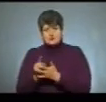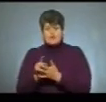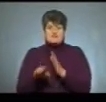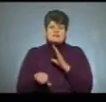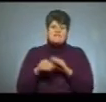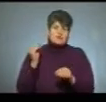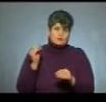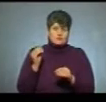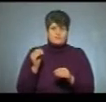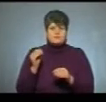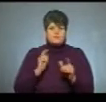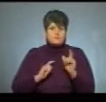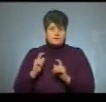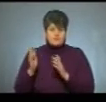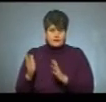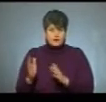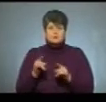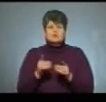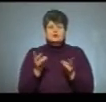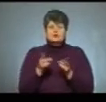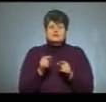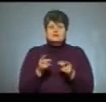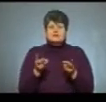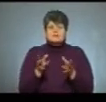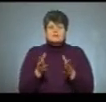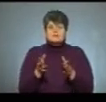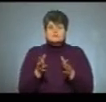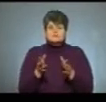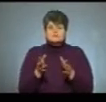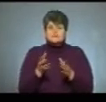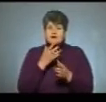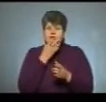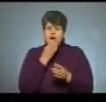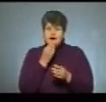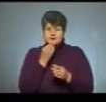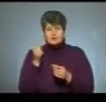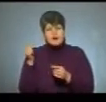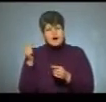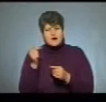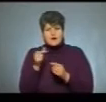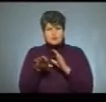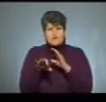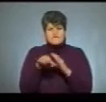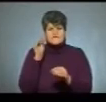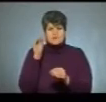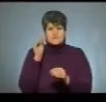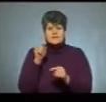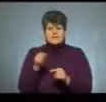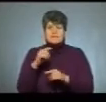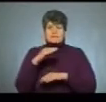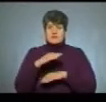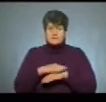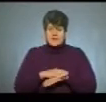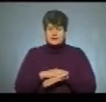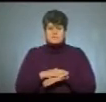що за вибором вищого навчального закладу. Тому тут потрібно дуже гарно і так грамотно вибрати ті предмети, які